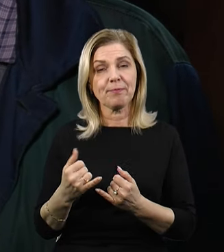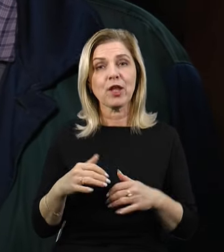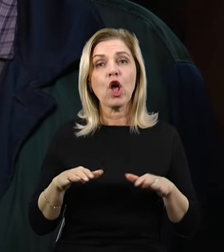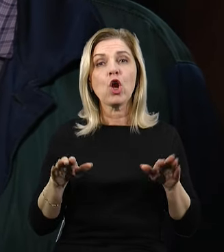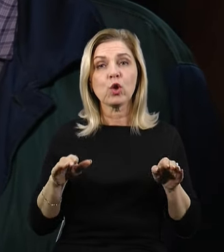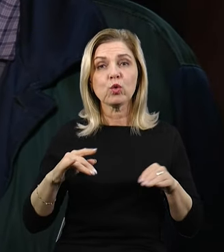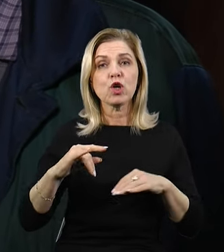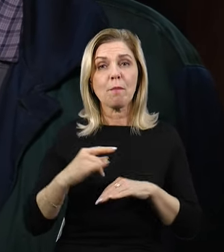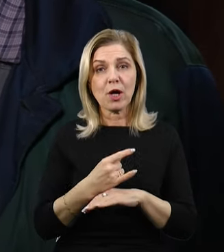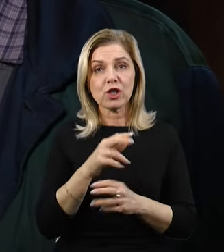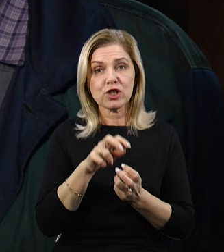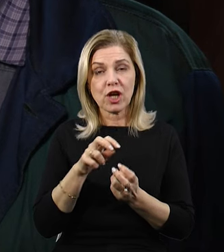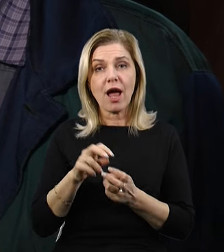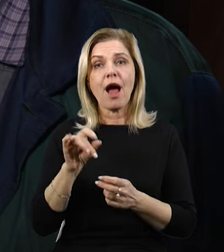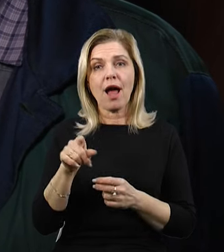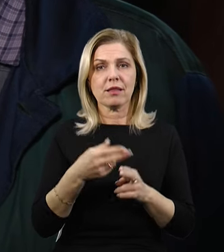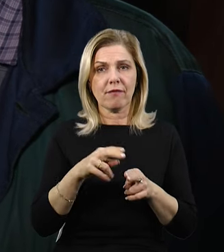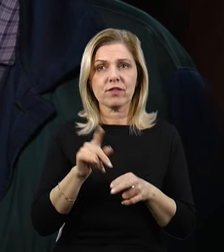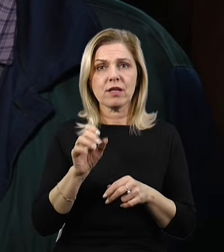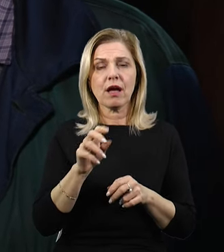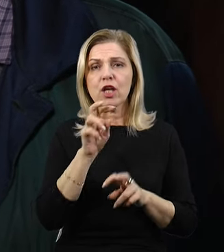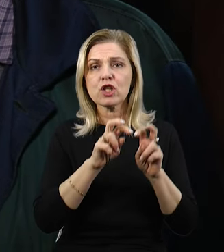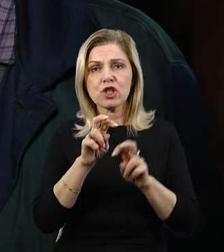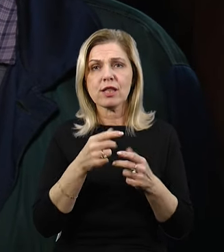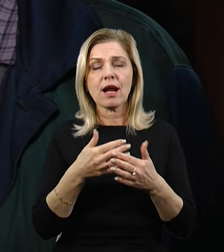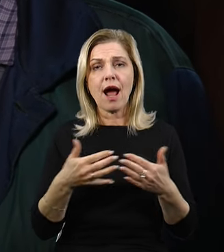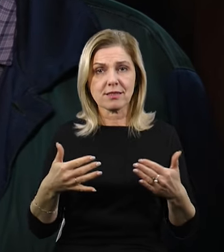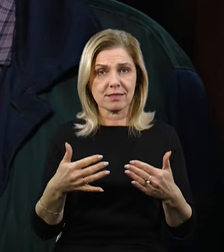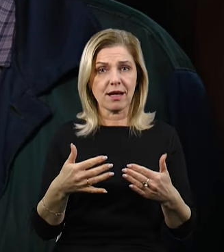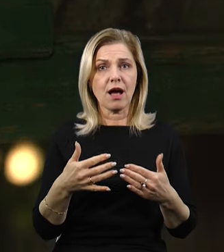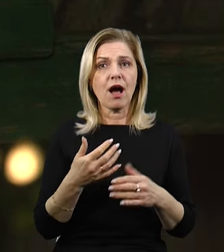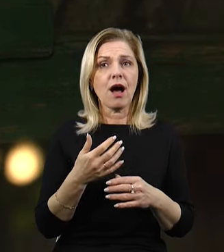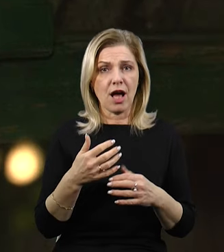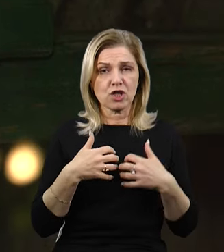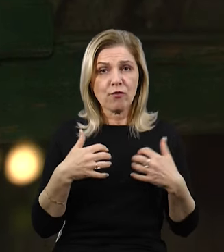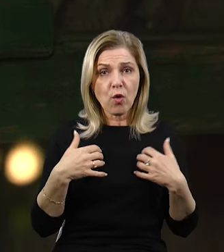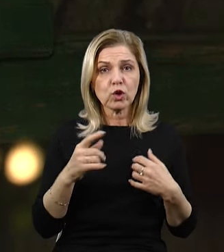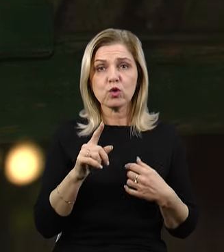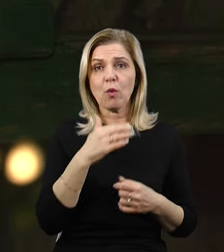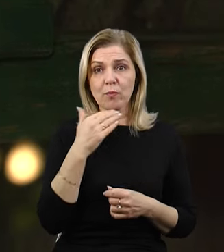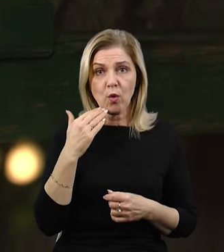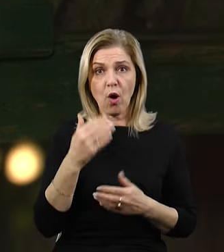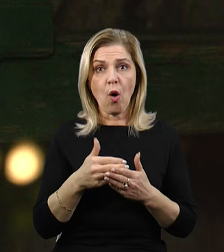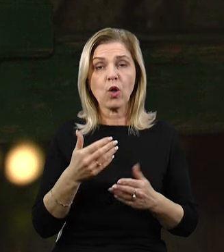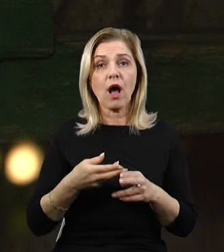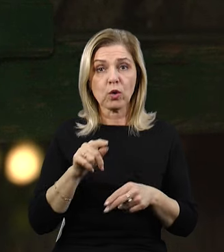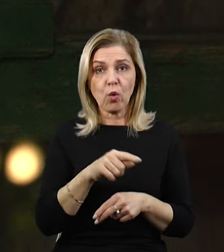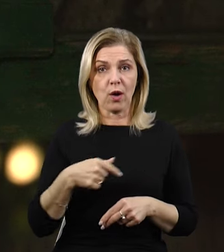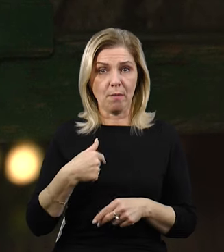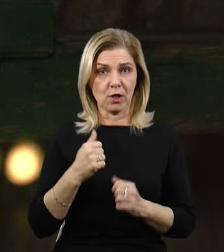на всевозможних ночних насекомих, которых достаточно много, і от которых ми часто страдаємо